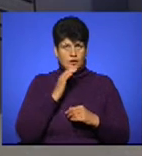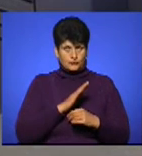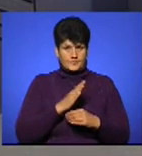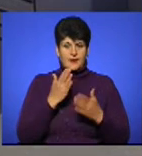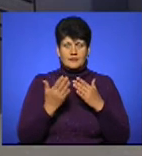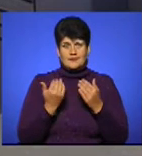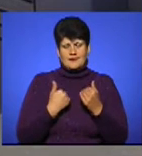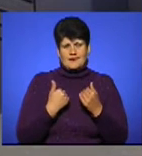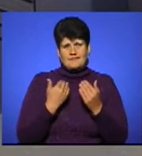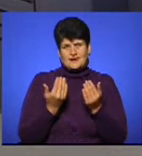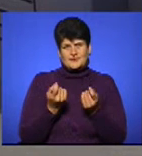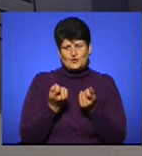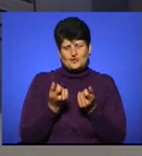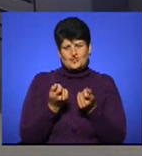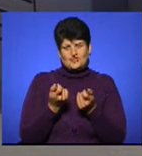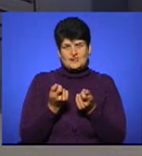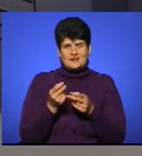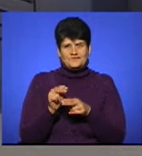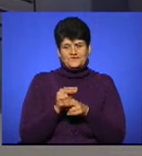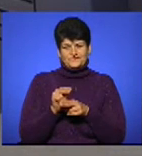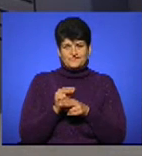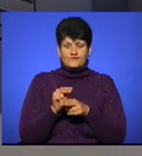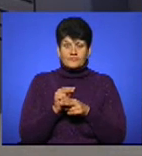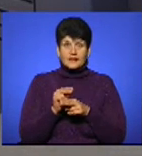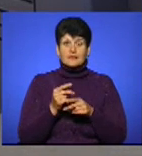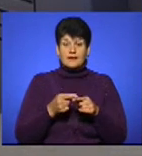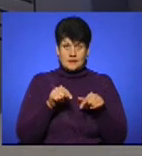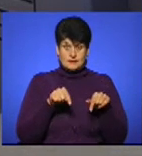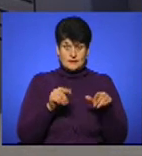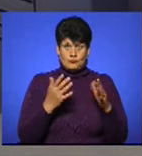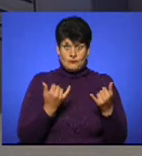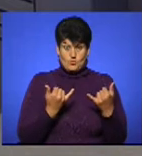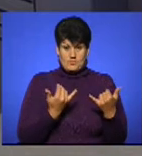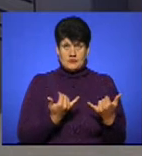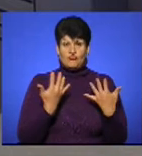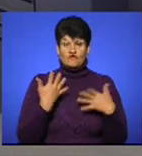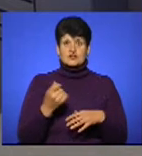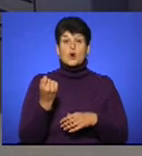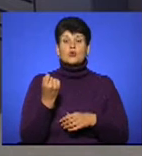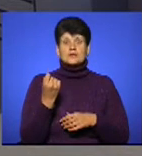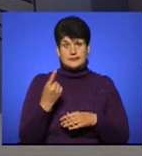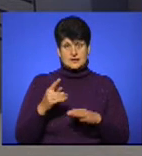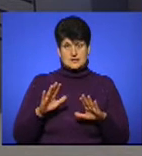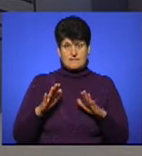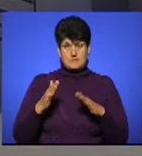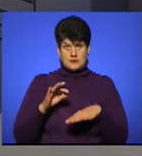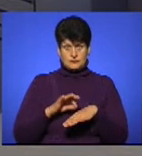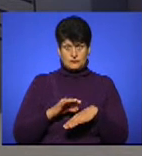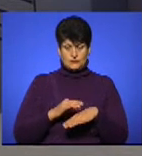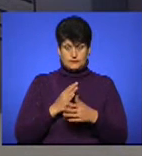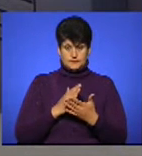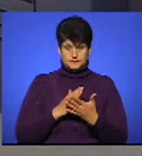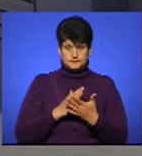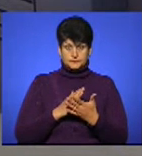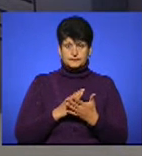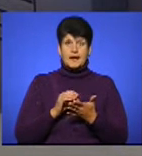я вас трішечки підкоректую. На цей момент вже 11 випадків лептоспірозу. Дякую. Тому